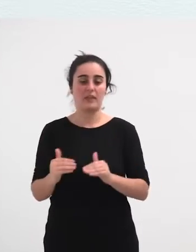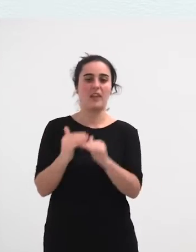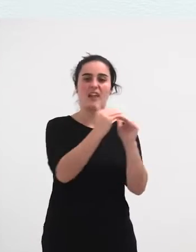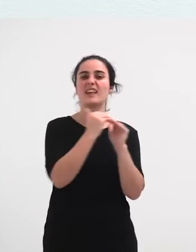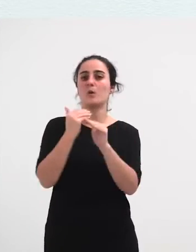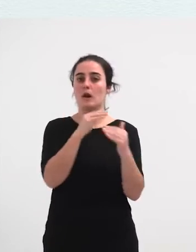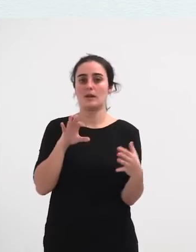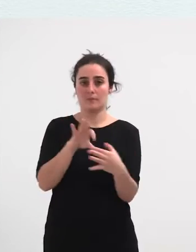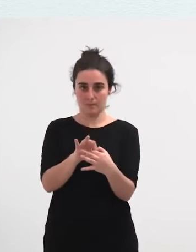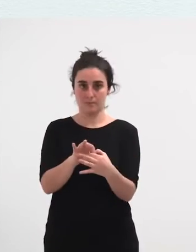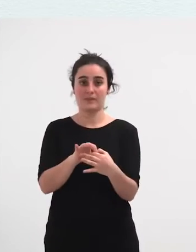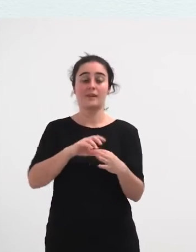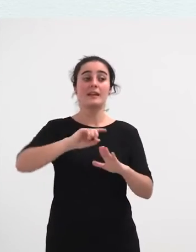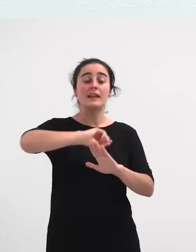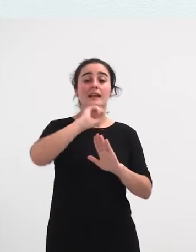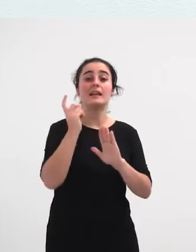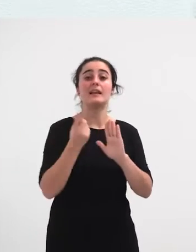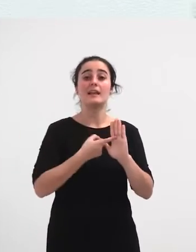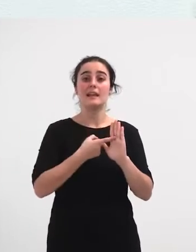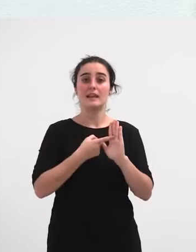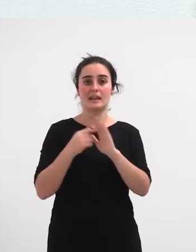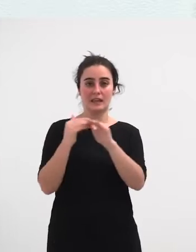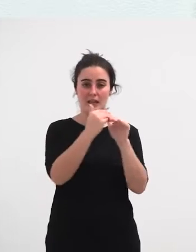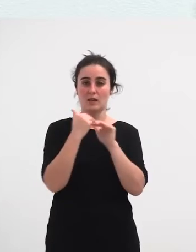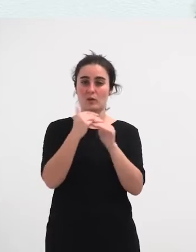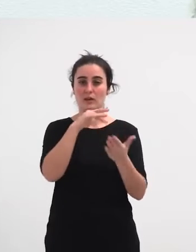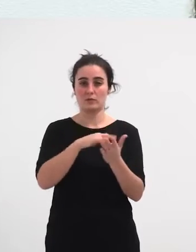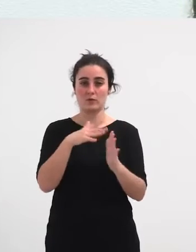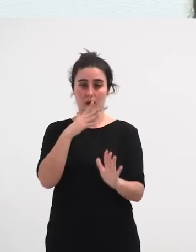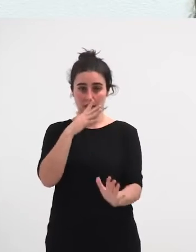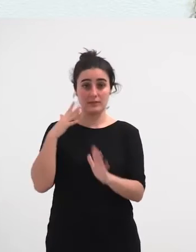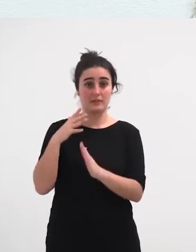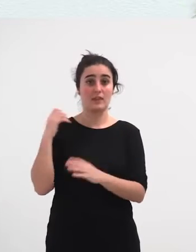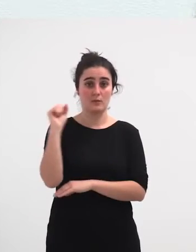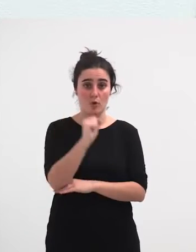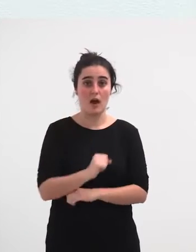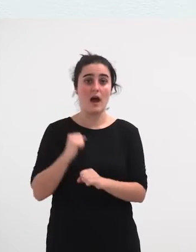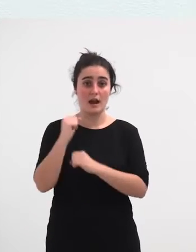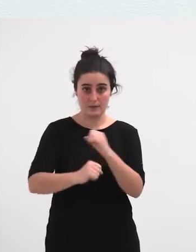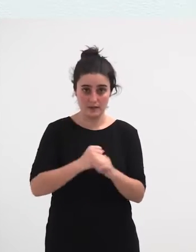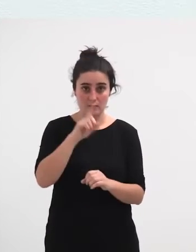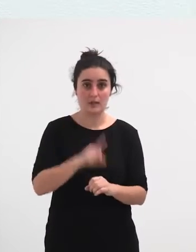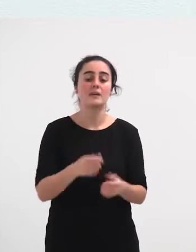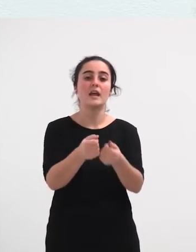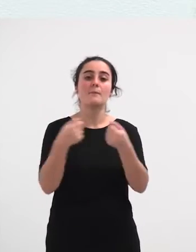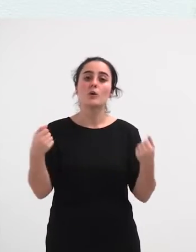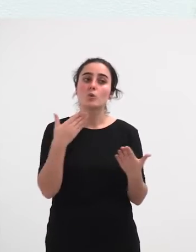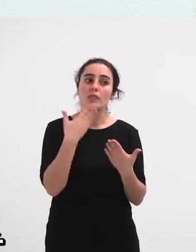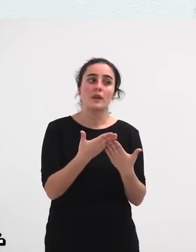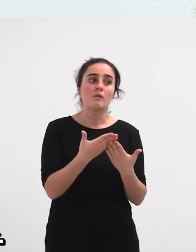Berdintasun legearen amarlagarren urte urrenaren arira, egin zuten emakundek eskatuta